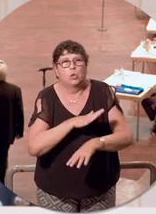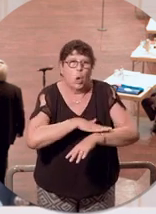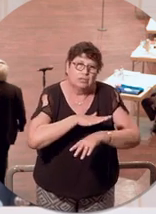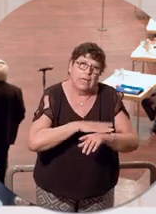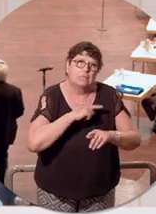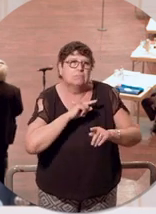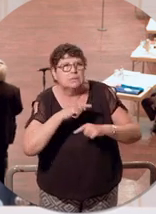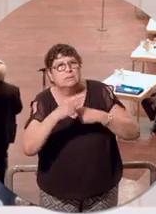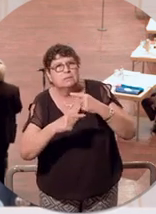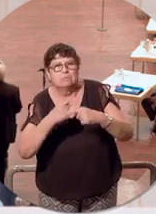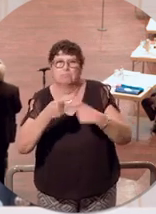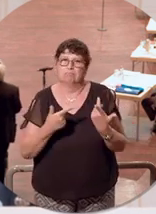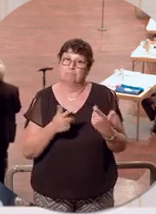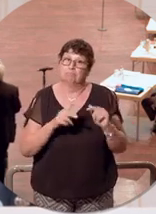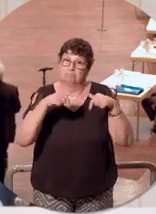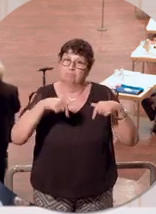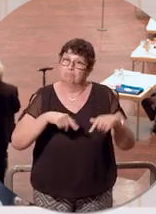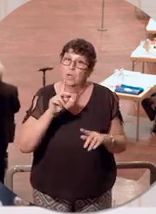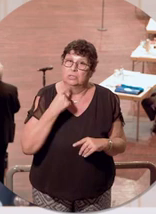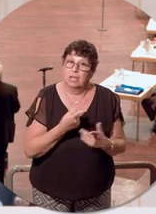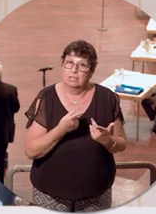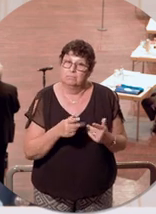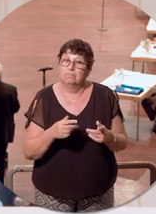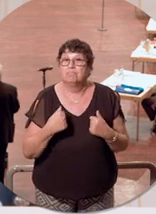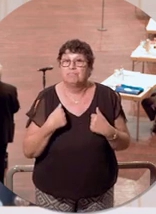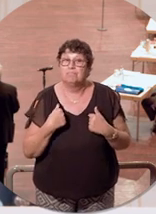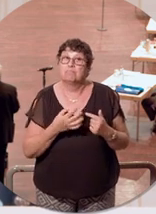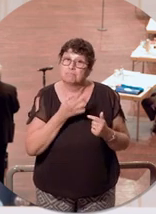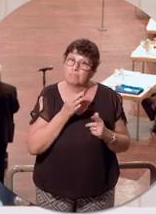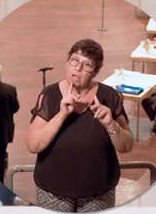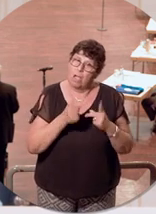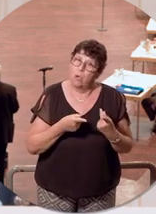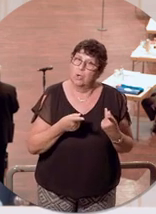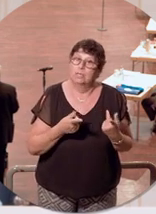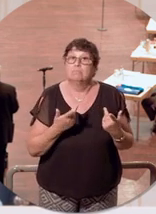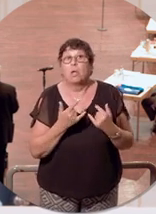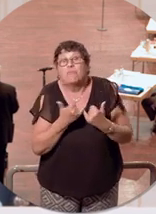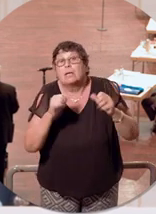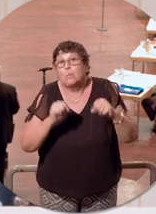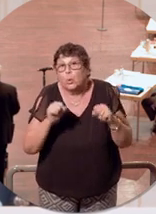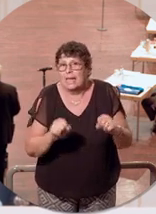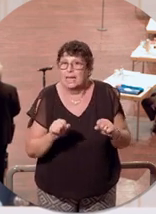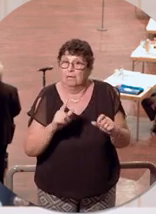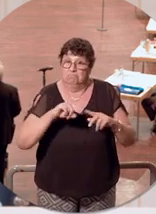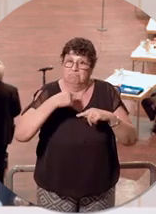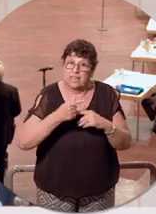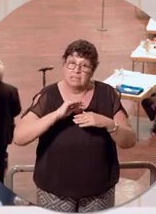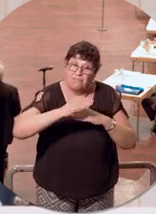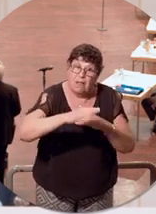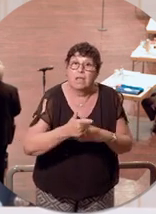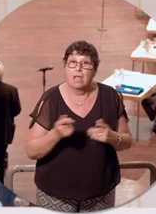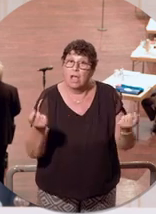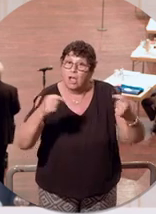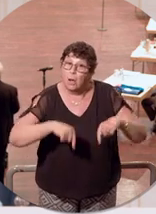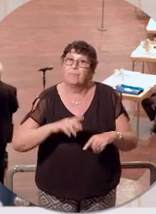sein. Und ich kündige an der Stelle auch an, wir werden, soweit das in unserer Macht steht, bei einer erneuten Pandemiewelle auch weiterhin